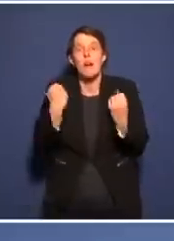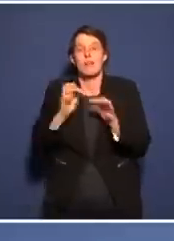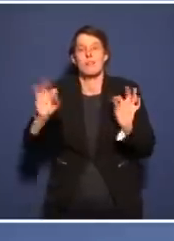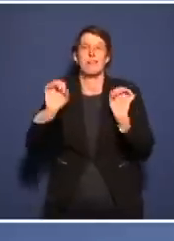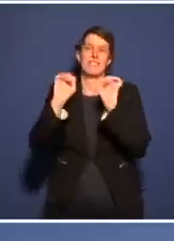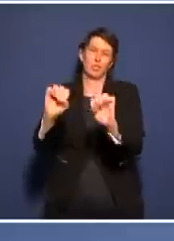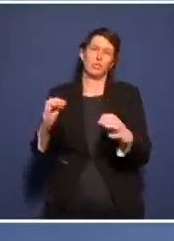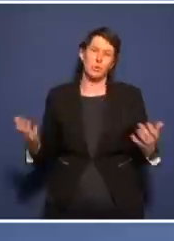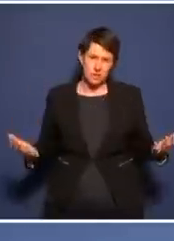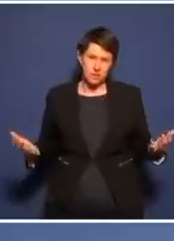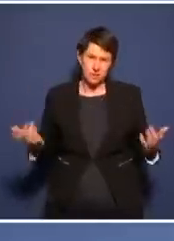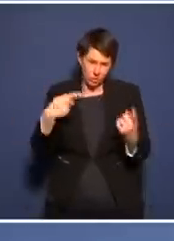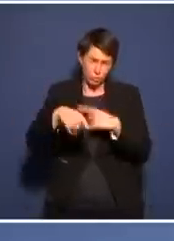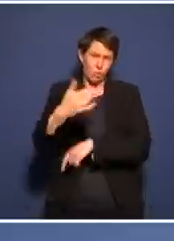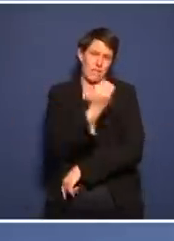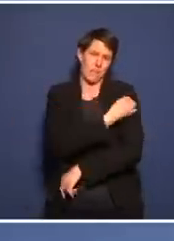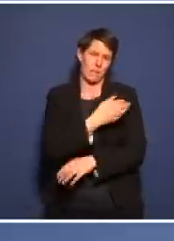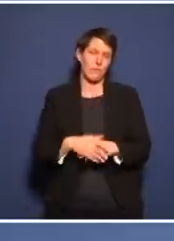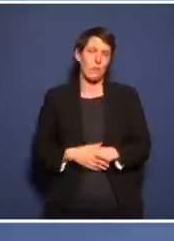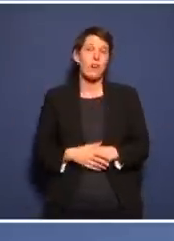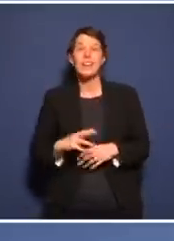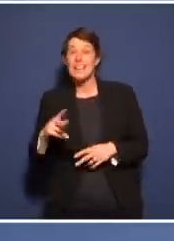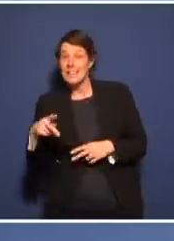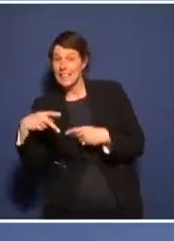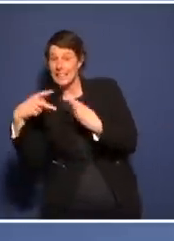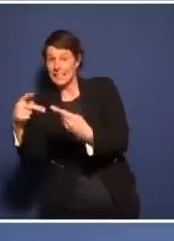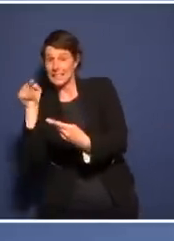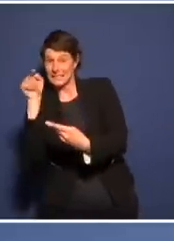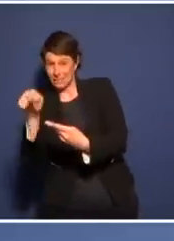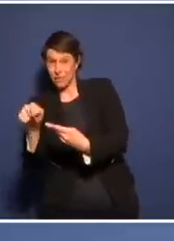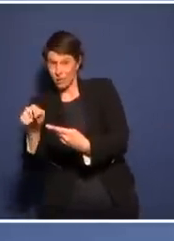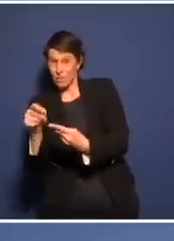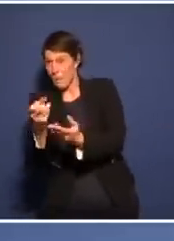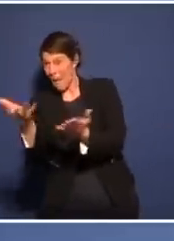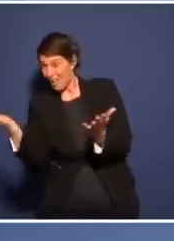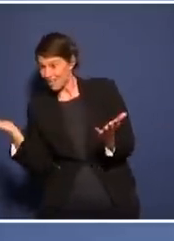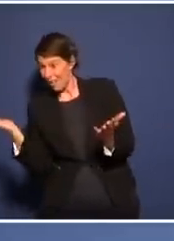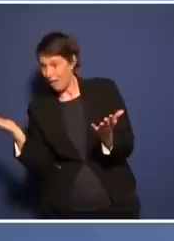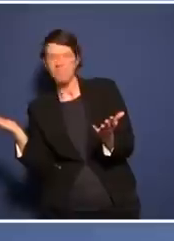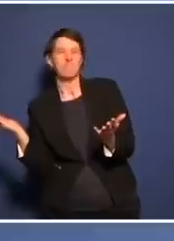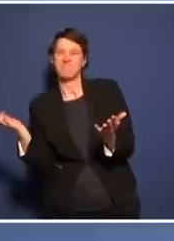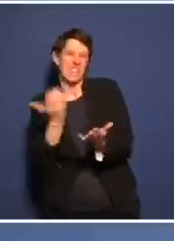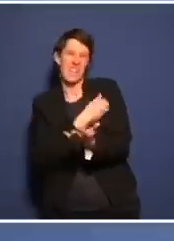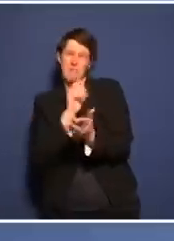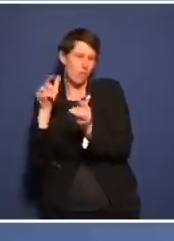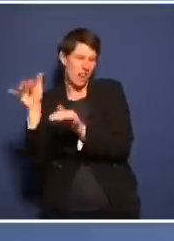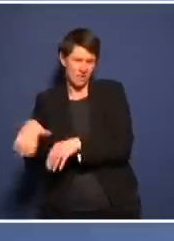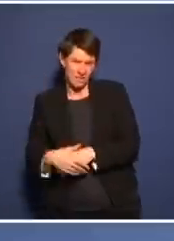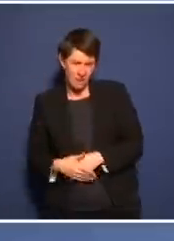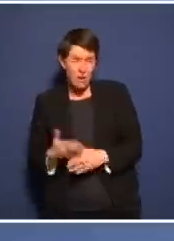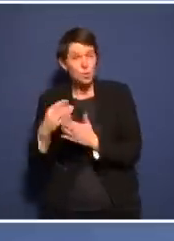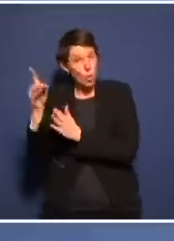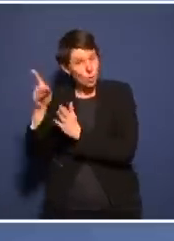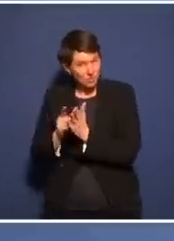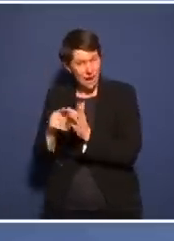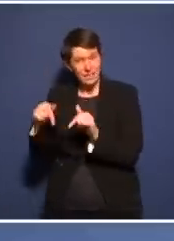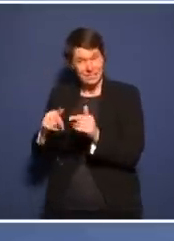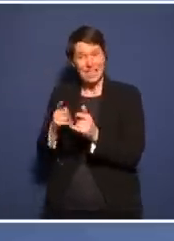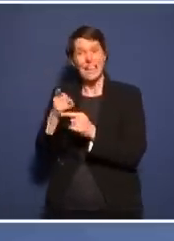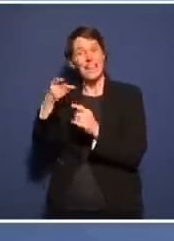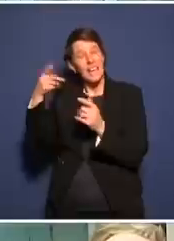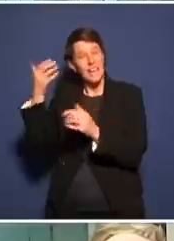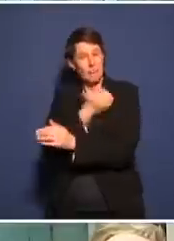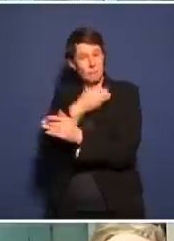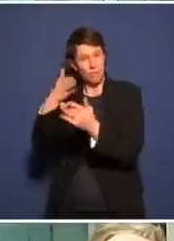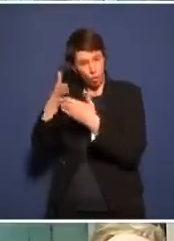Die Mehrheit der Menschen, die wegen Covid-19 auf Intensivstationen die ist ungeimpft. Auch diese Angabe wage